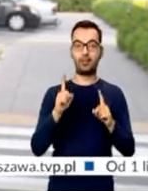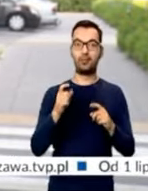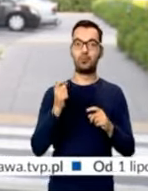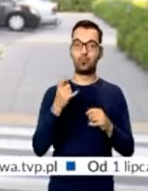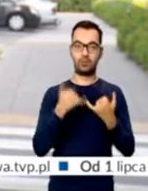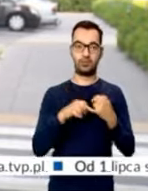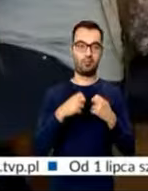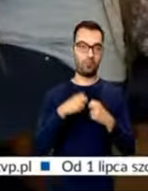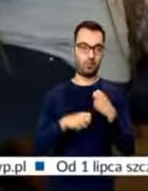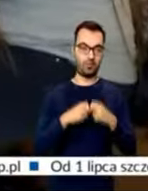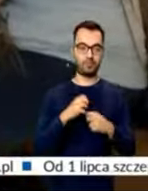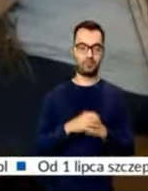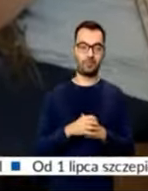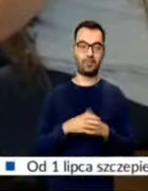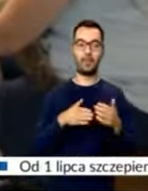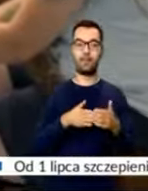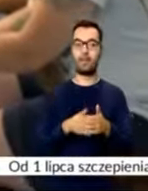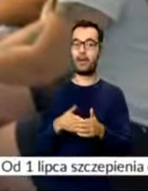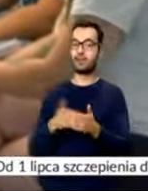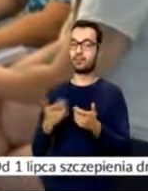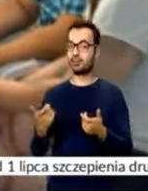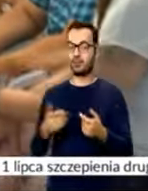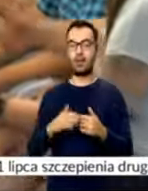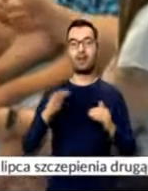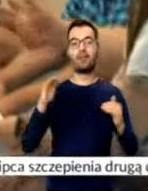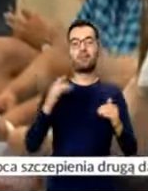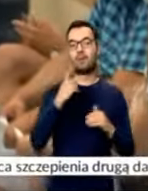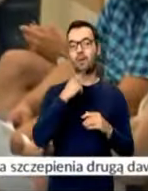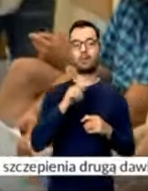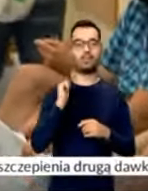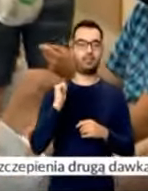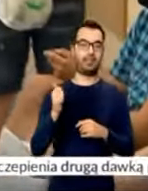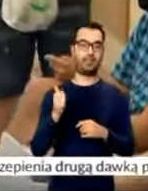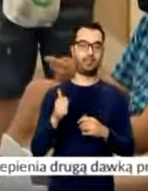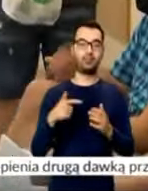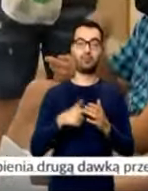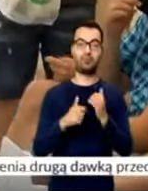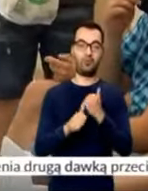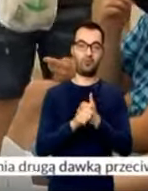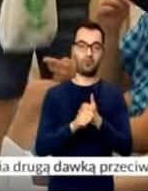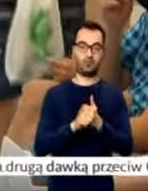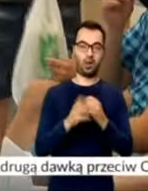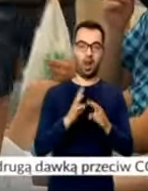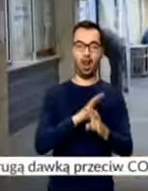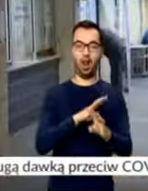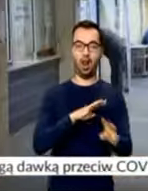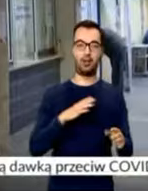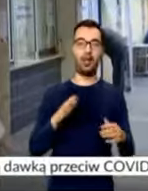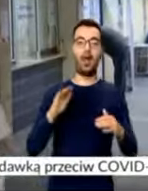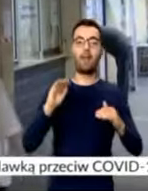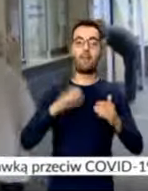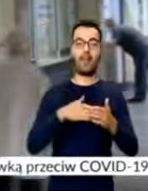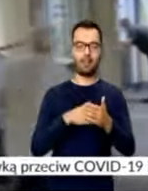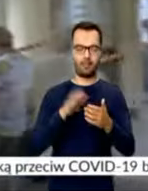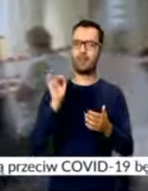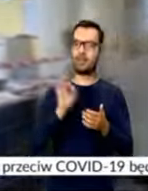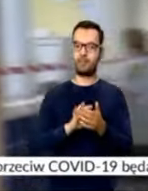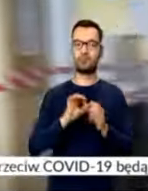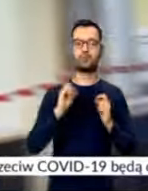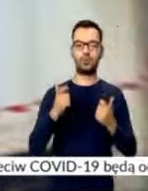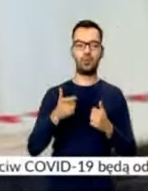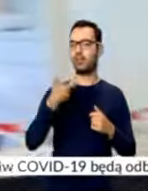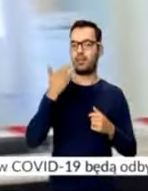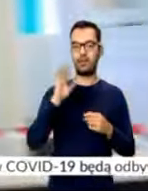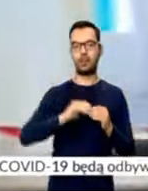jeszcze inne kluczowe elementy. Barierą może być ograniczona liczba specjalistów, co wydłuża kolejki. Brak limitów na pewno gwarantuje jedno. Nie